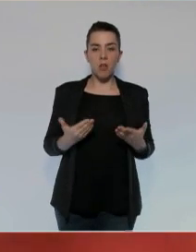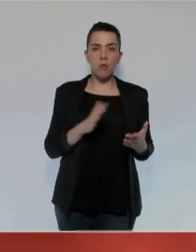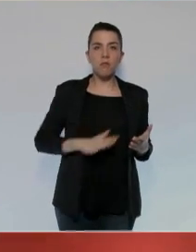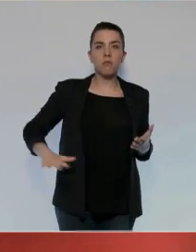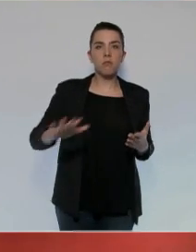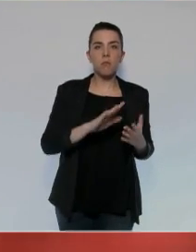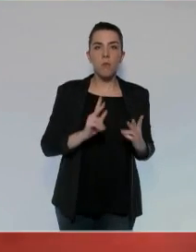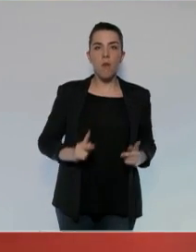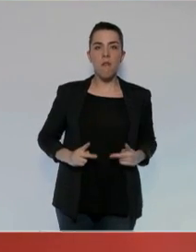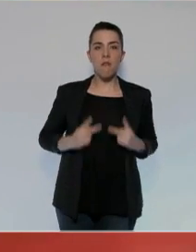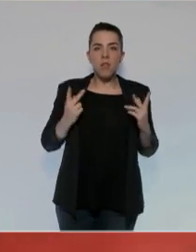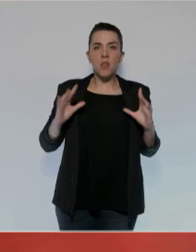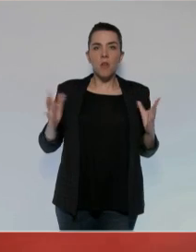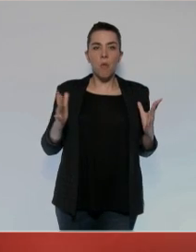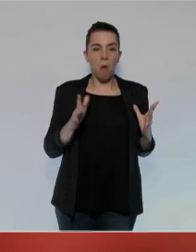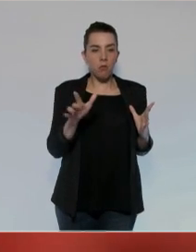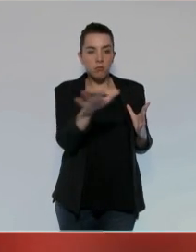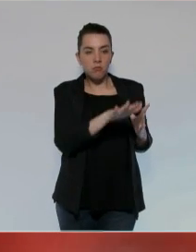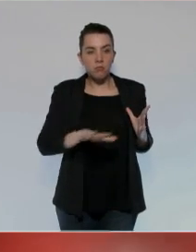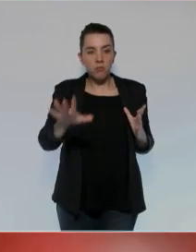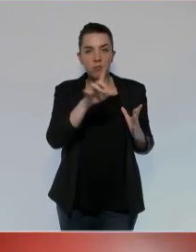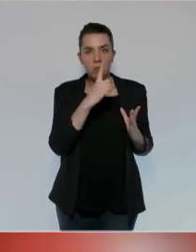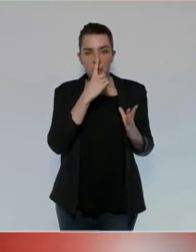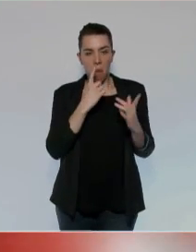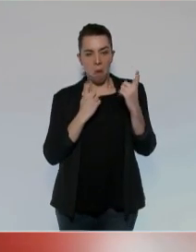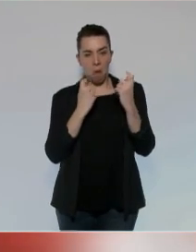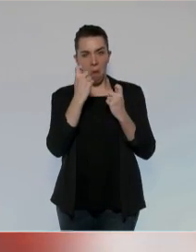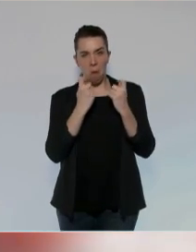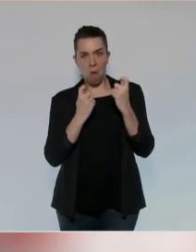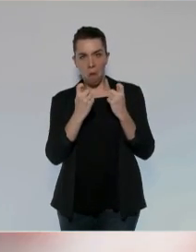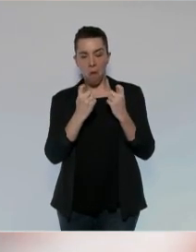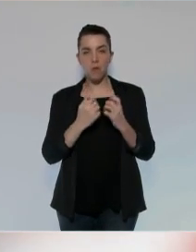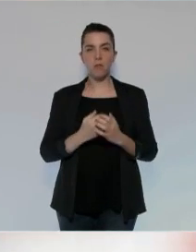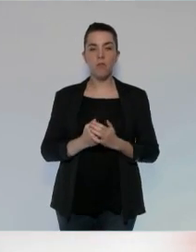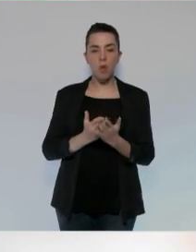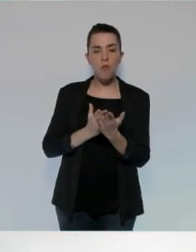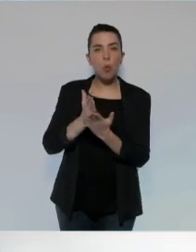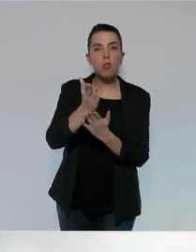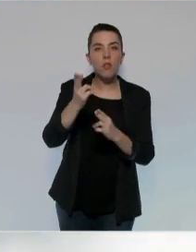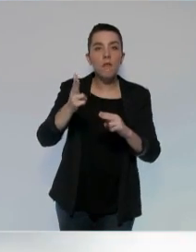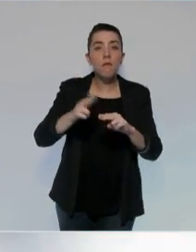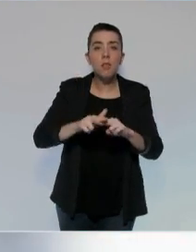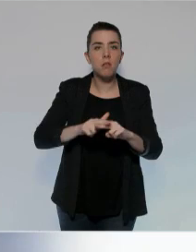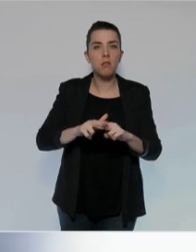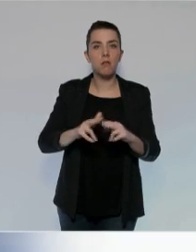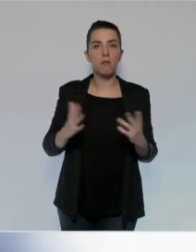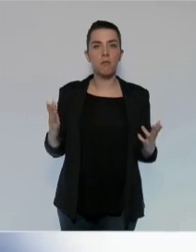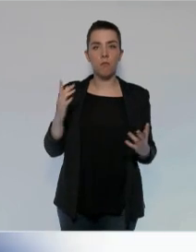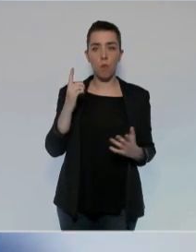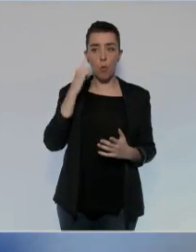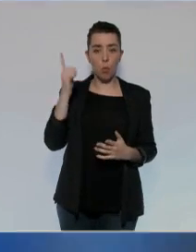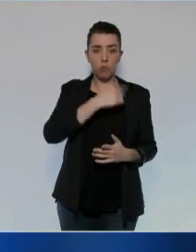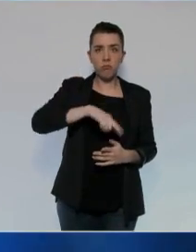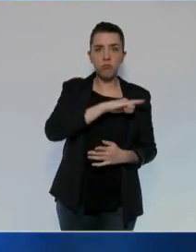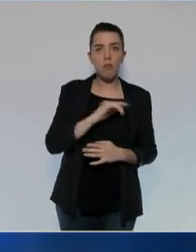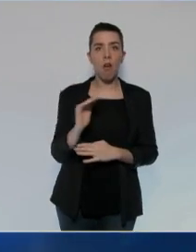vivons dans la méfiance de l'autre. Nous n'avons plus de projet. Nous n avons pas